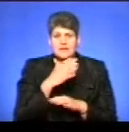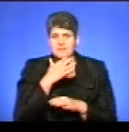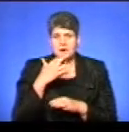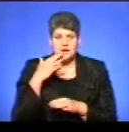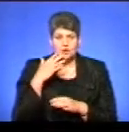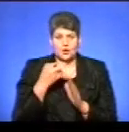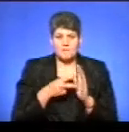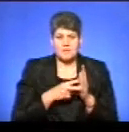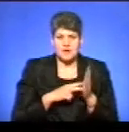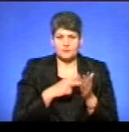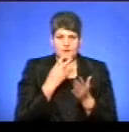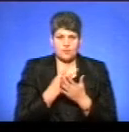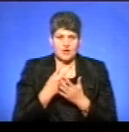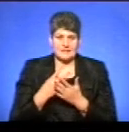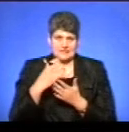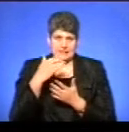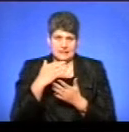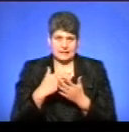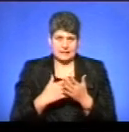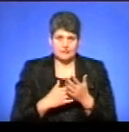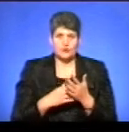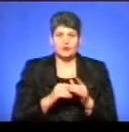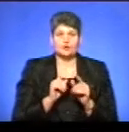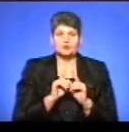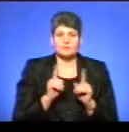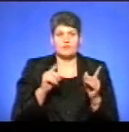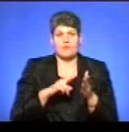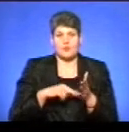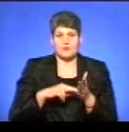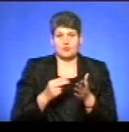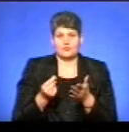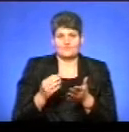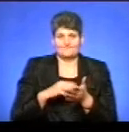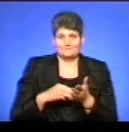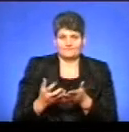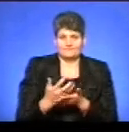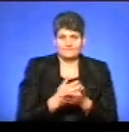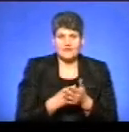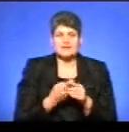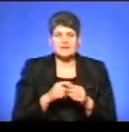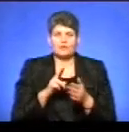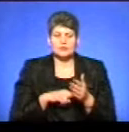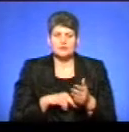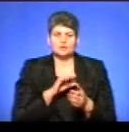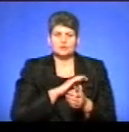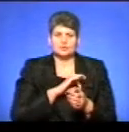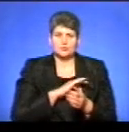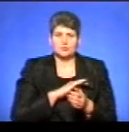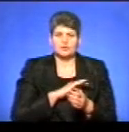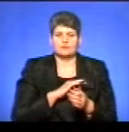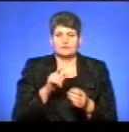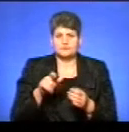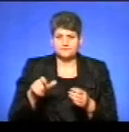планових показників, зокрема, податкових надходжень. Значить, це є з податку на доходи фізичних осіб,